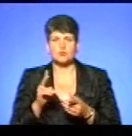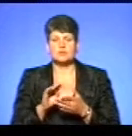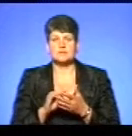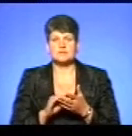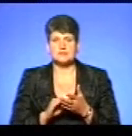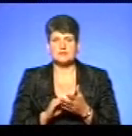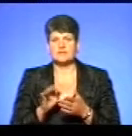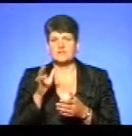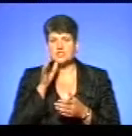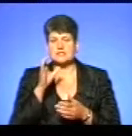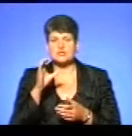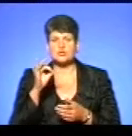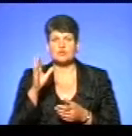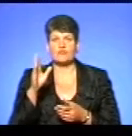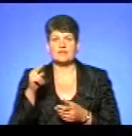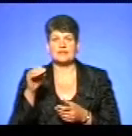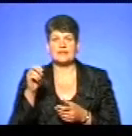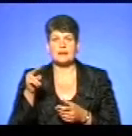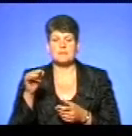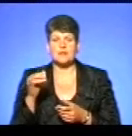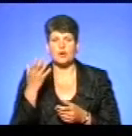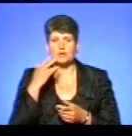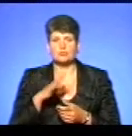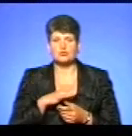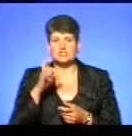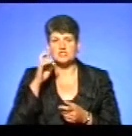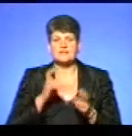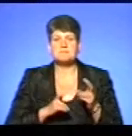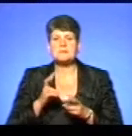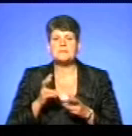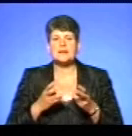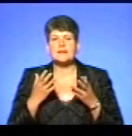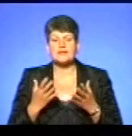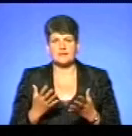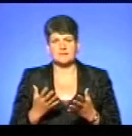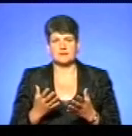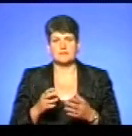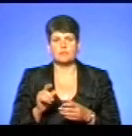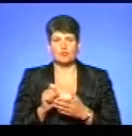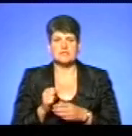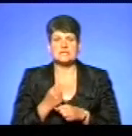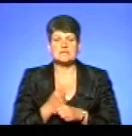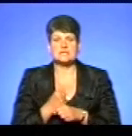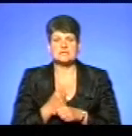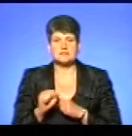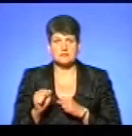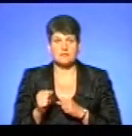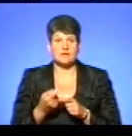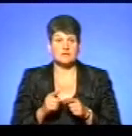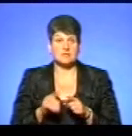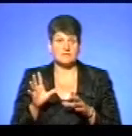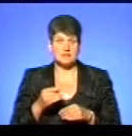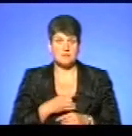часи якоїсь суддепії, коли були державні підприємства, і ми, навіть своєю владою, з КМС, владою мали зобов'язати. В даний час ті забії підприємства – це все